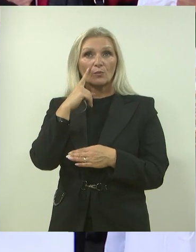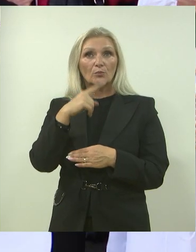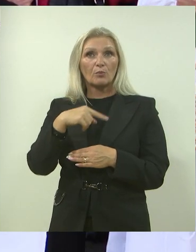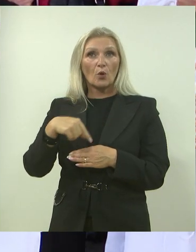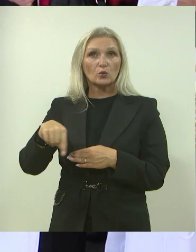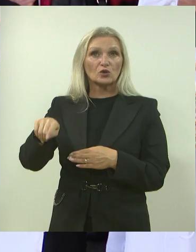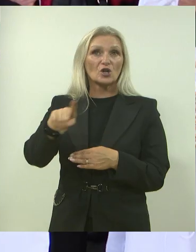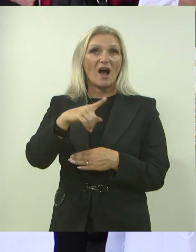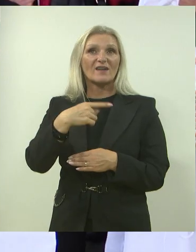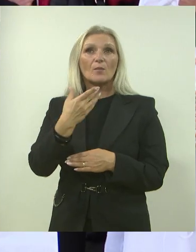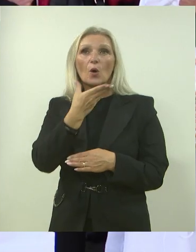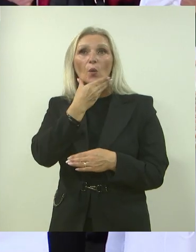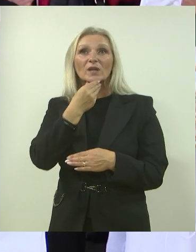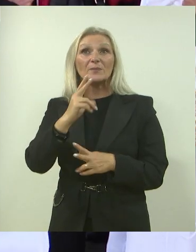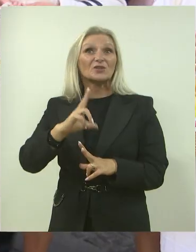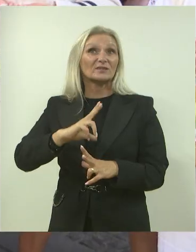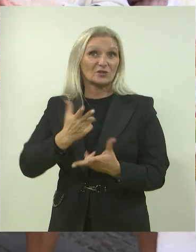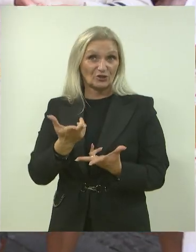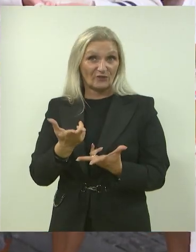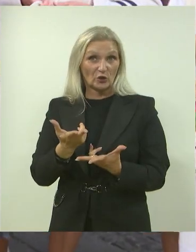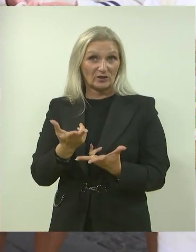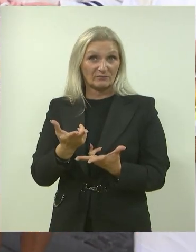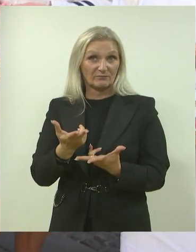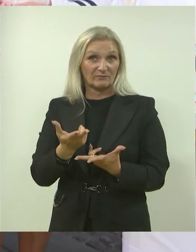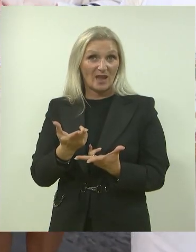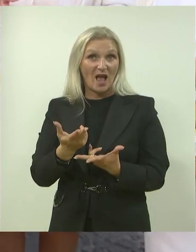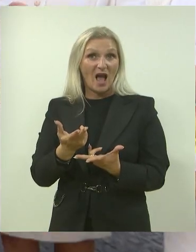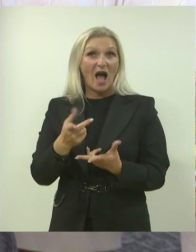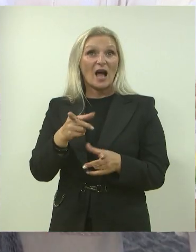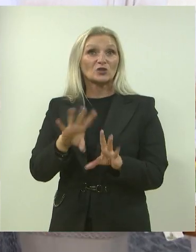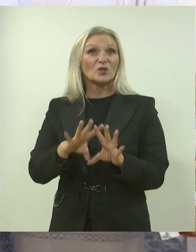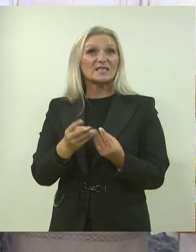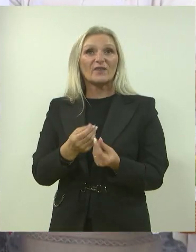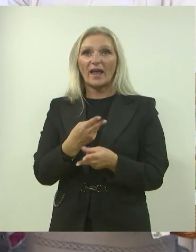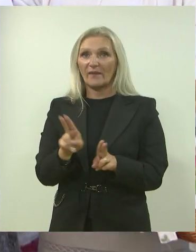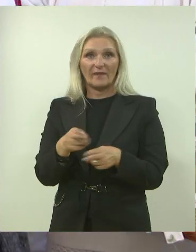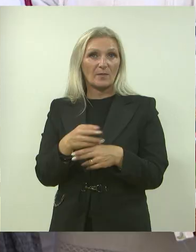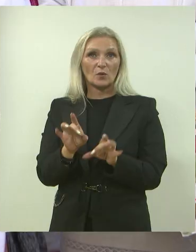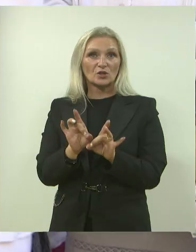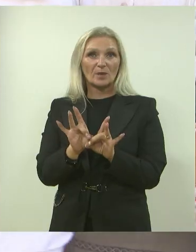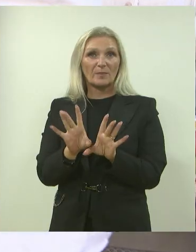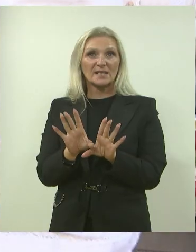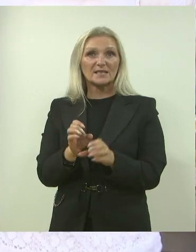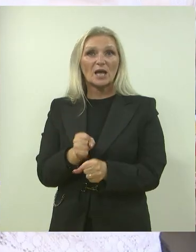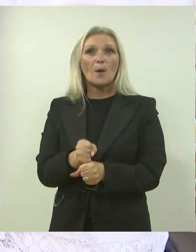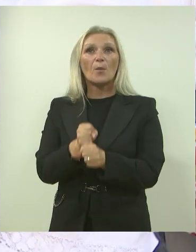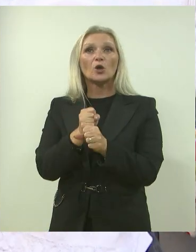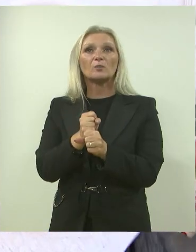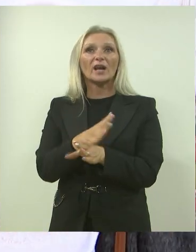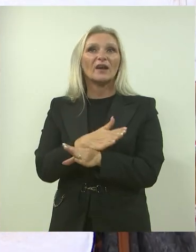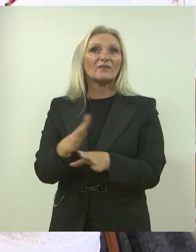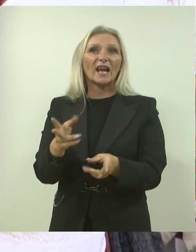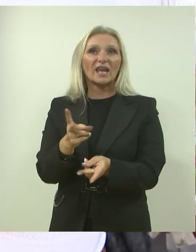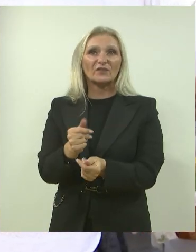da im uljepšamo život, ali to sve ne bi mogli bez potpore, velike potpore,